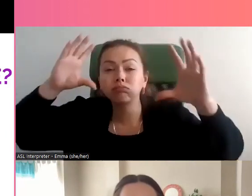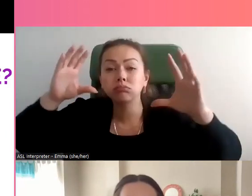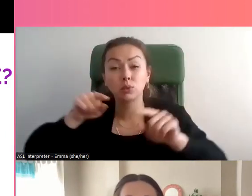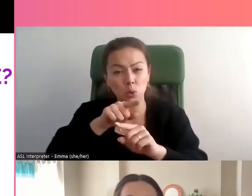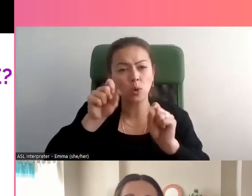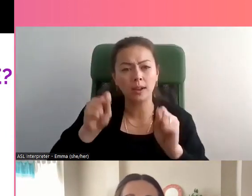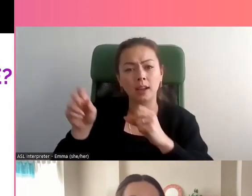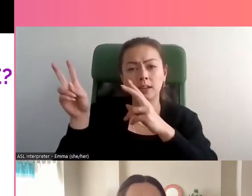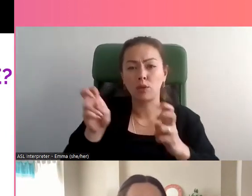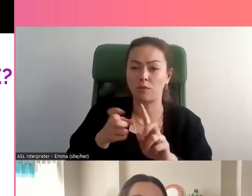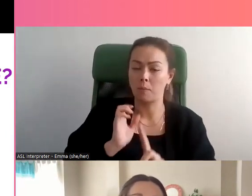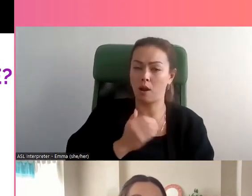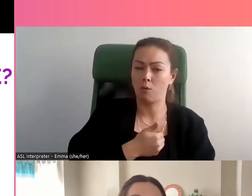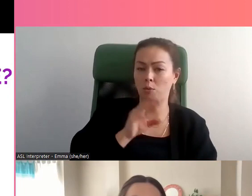web.